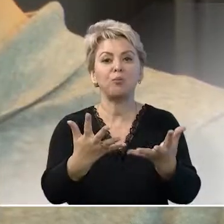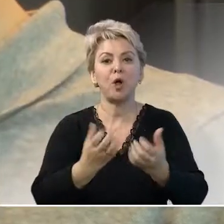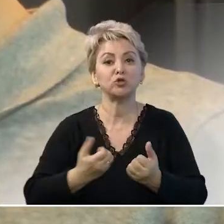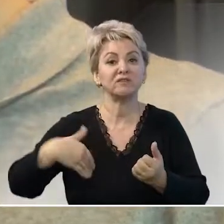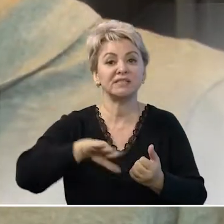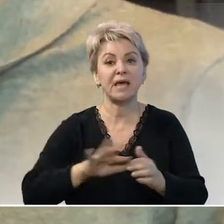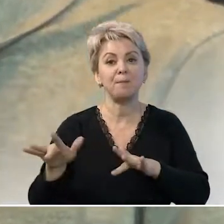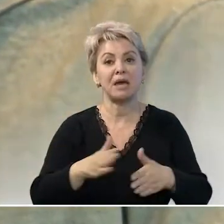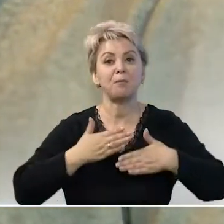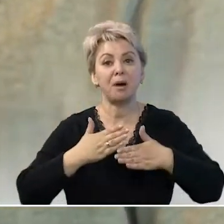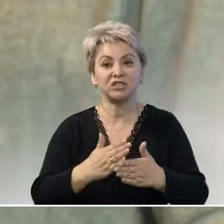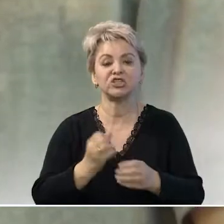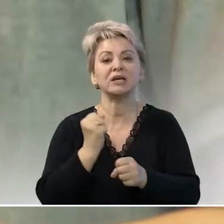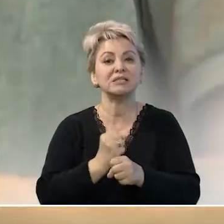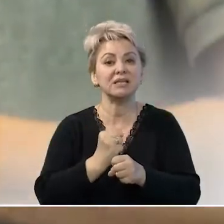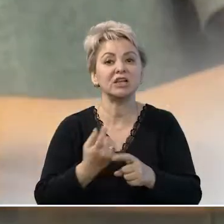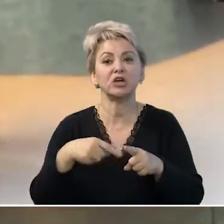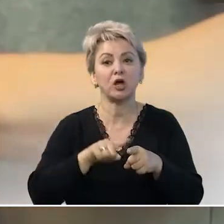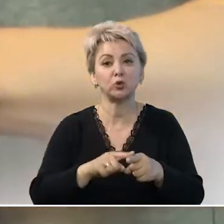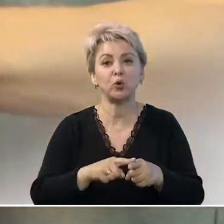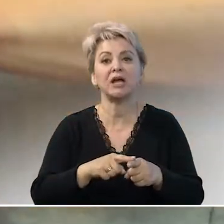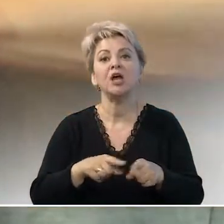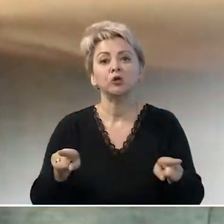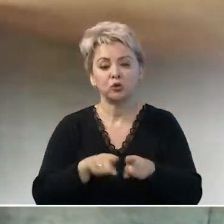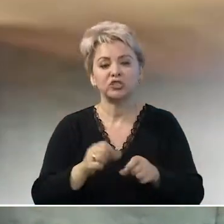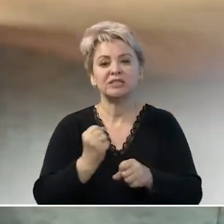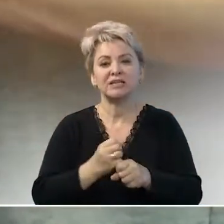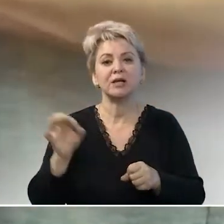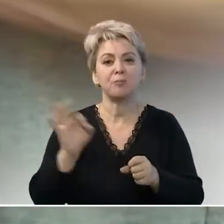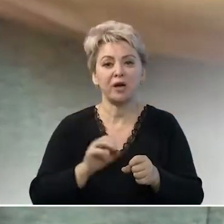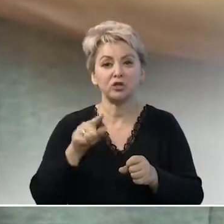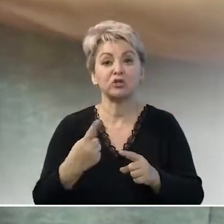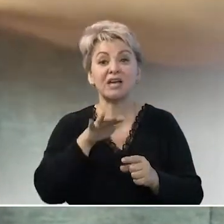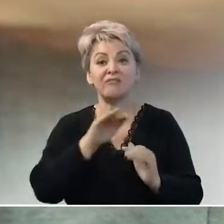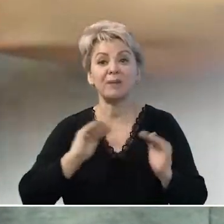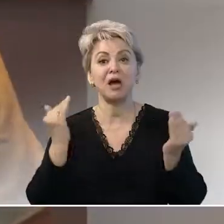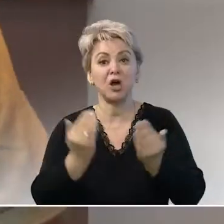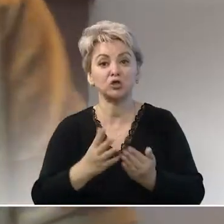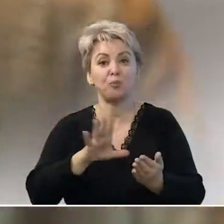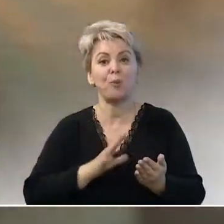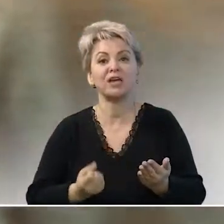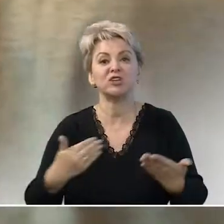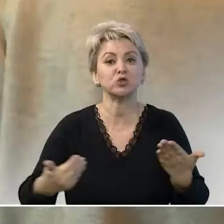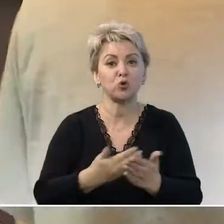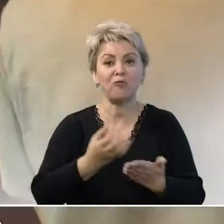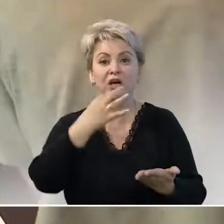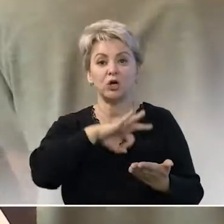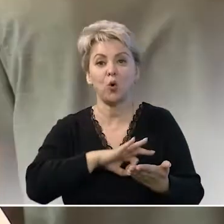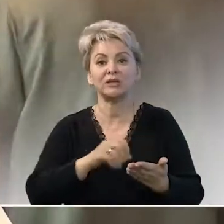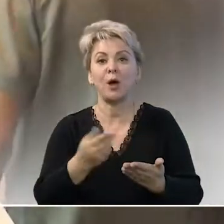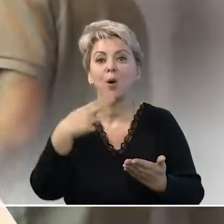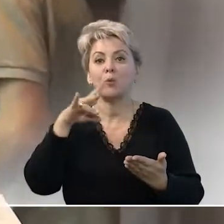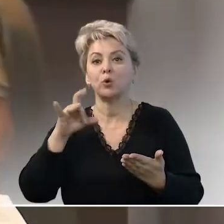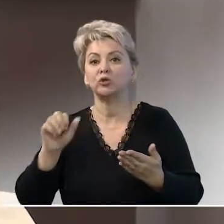получать все меры поддержки, разрабатывают которые не менее оперативно. За время пандемии появилось несколько новых льготных